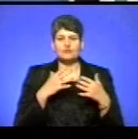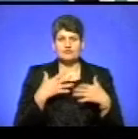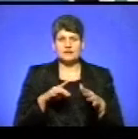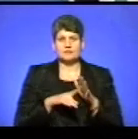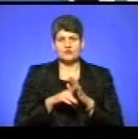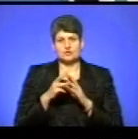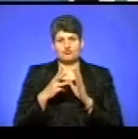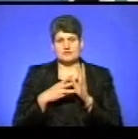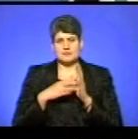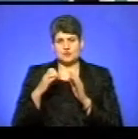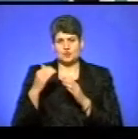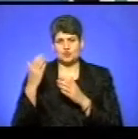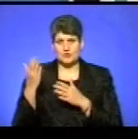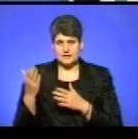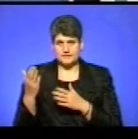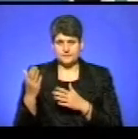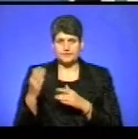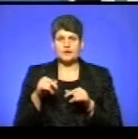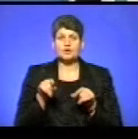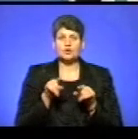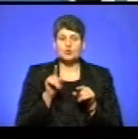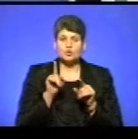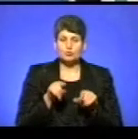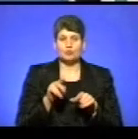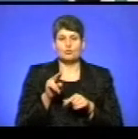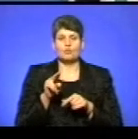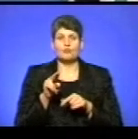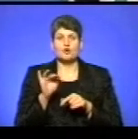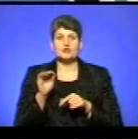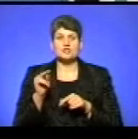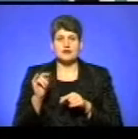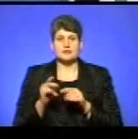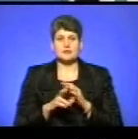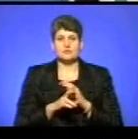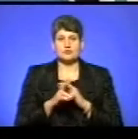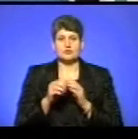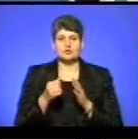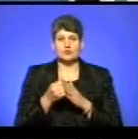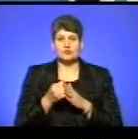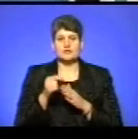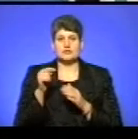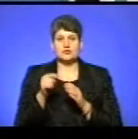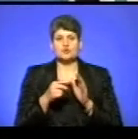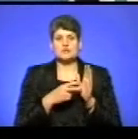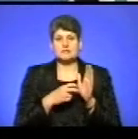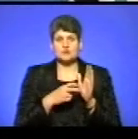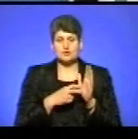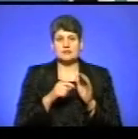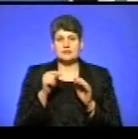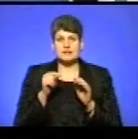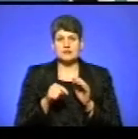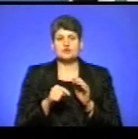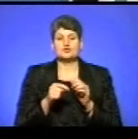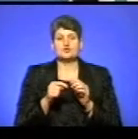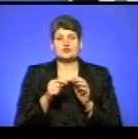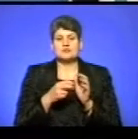XVIII століття. Тому Почаївський монастир до 1712